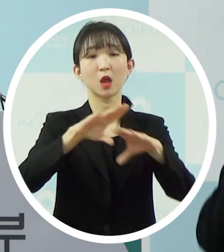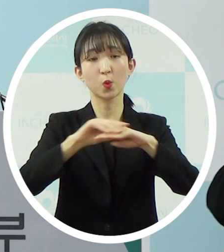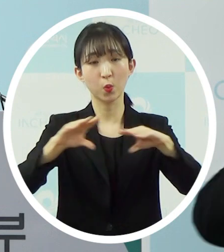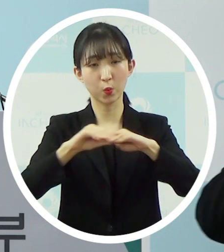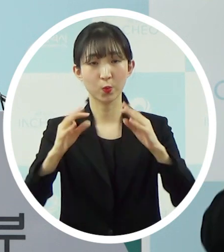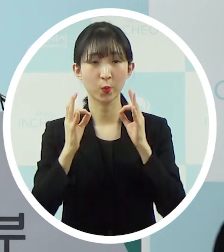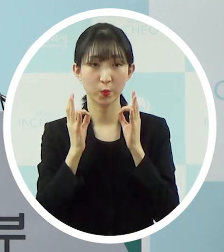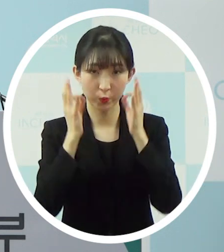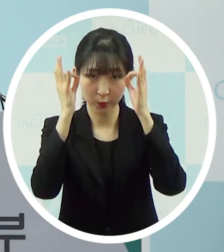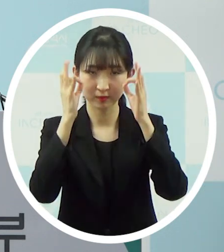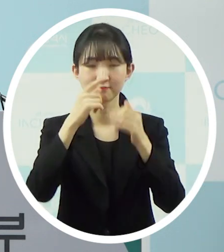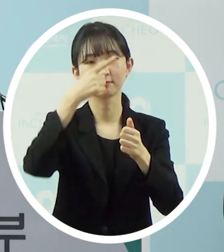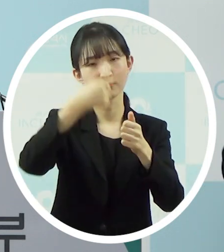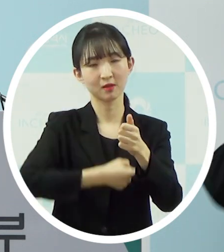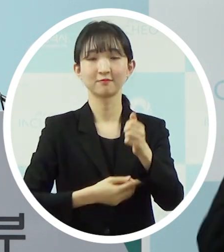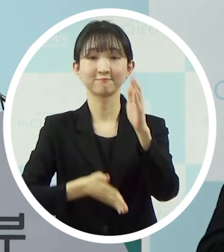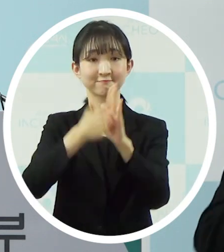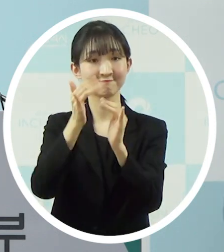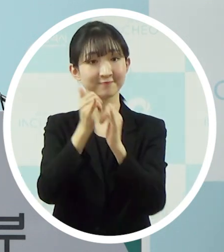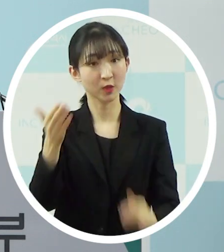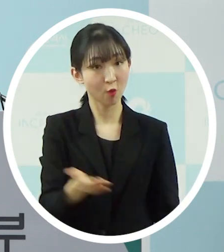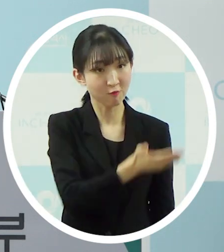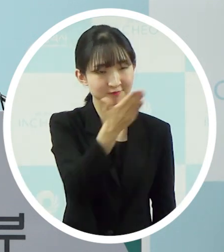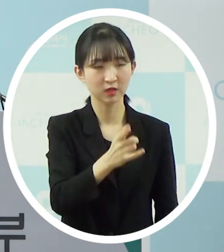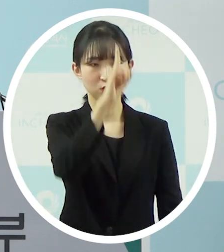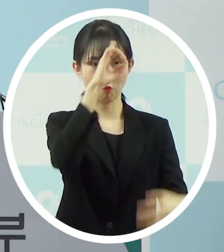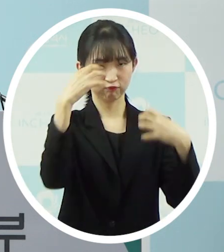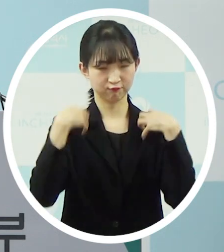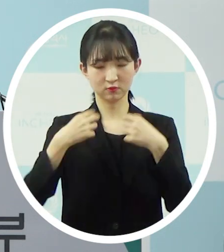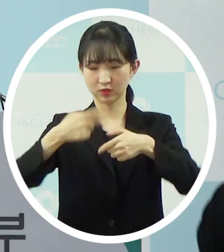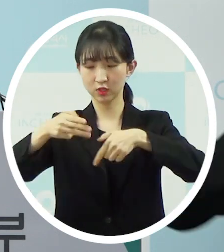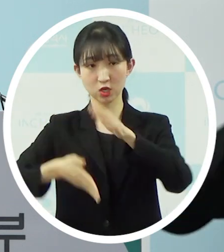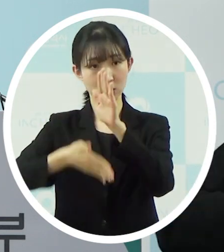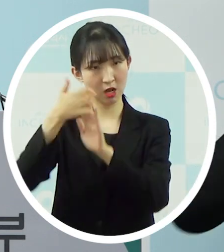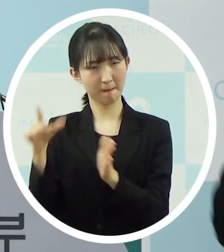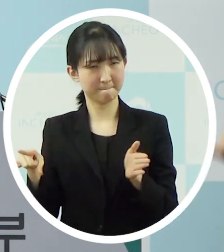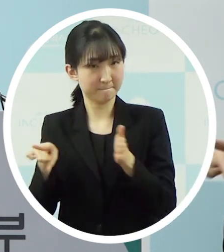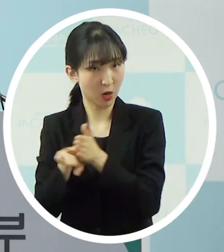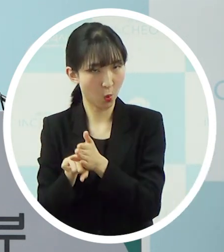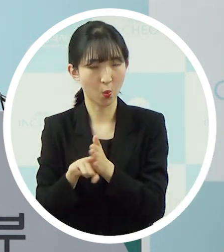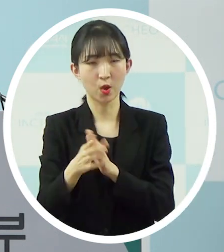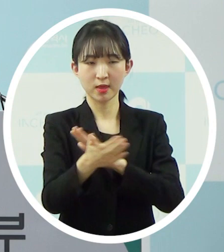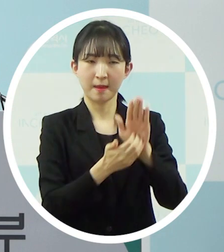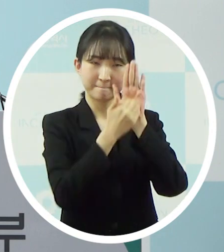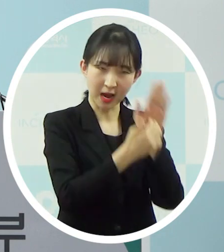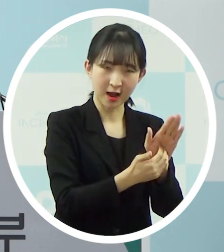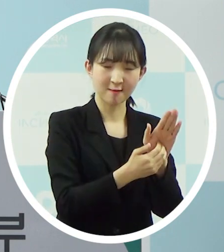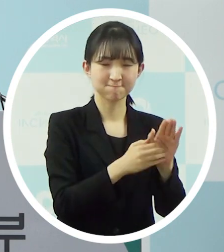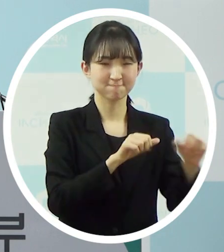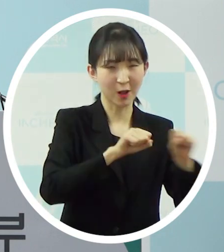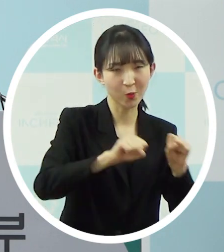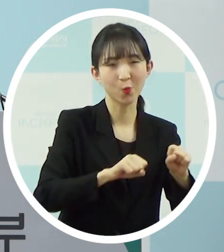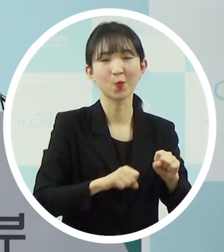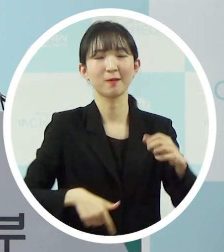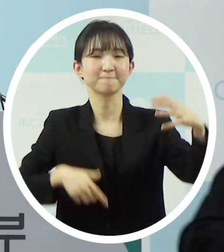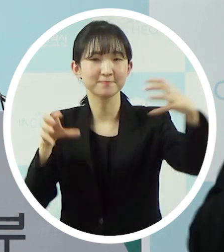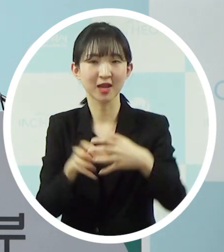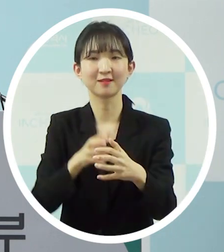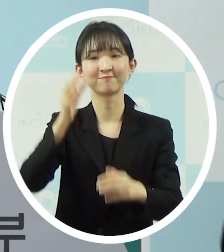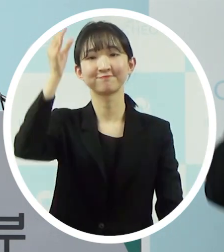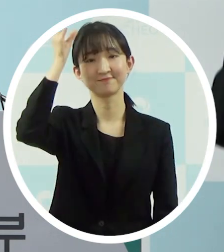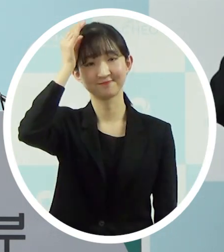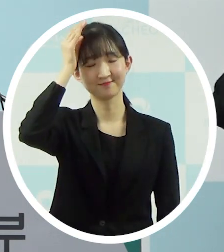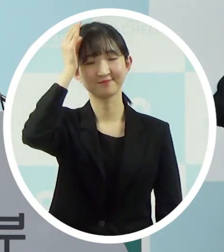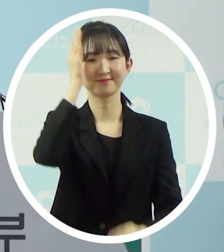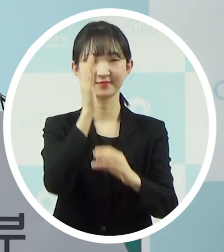해소함으로써 시민들께서 정부와 인천시를 믿고 적극적으로 예방활동에 동참해 주시길 기대하고